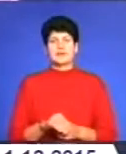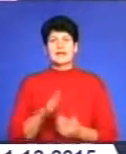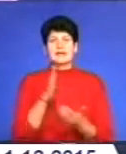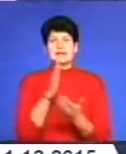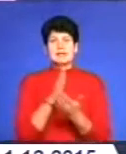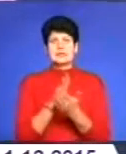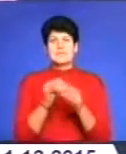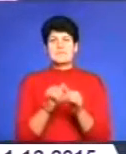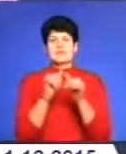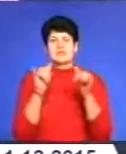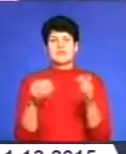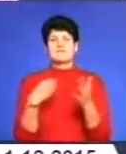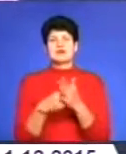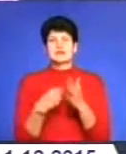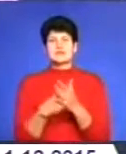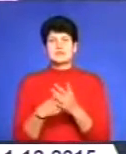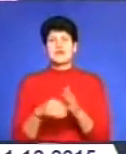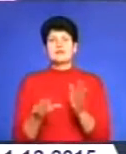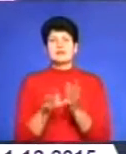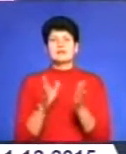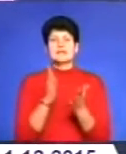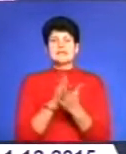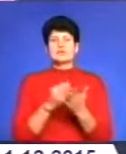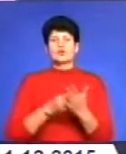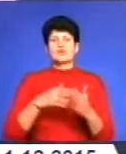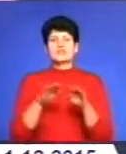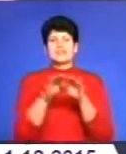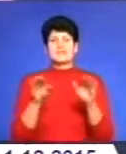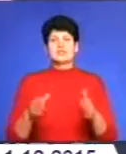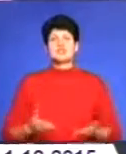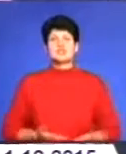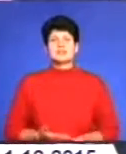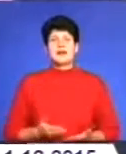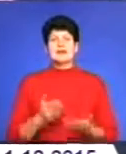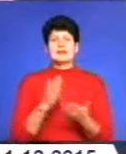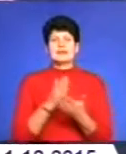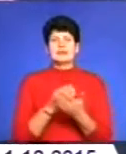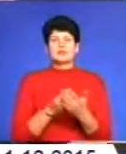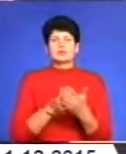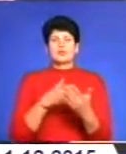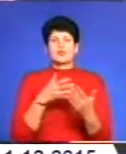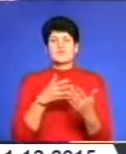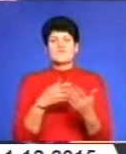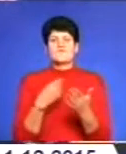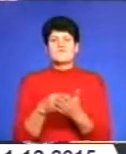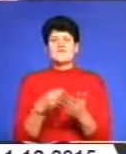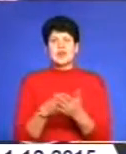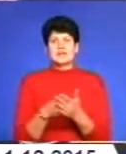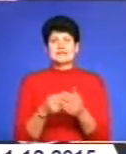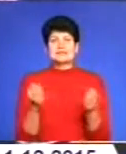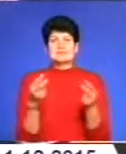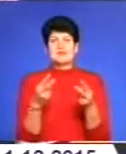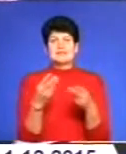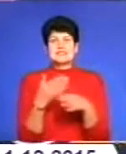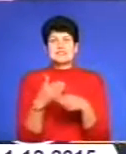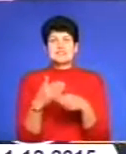вартості електроенергії, є здорожчання рівня життя, є здорожчання вартості спецчастини,